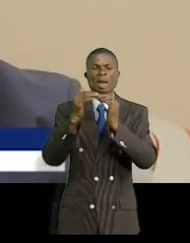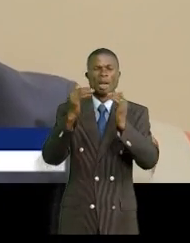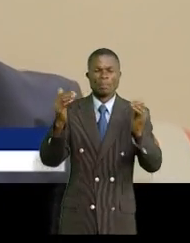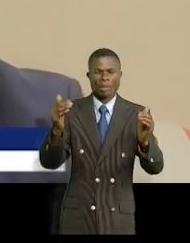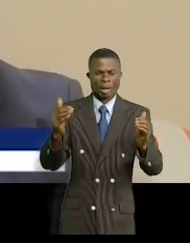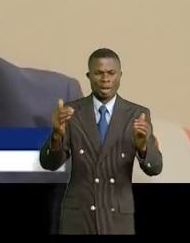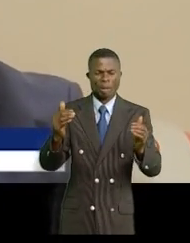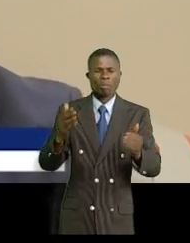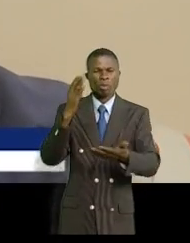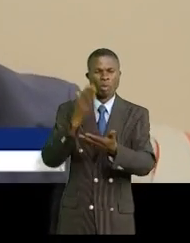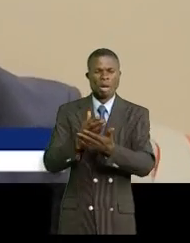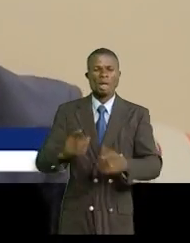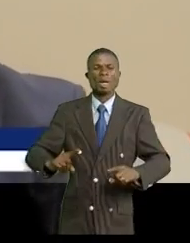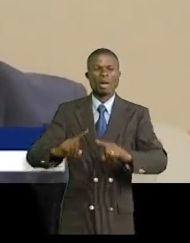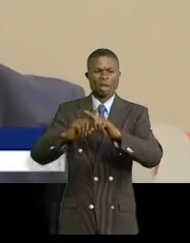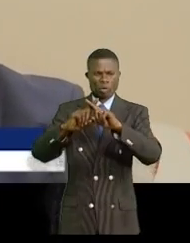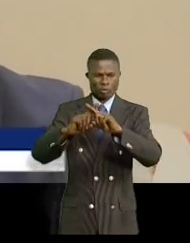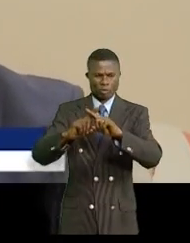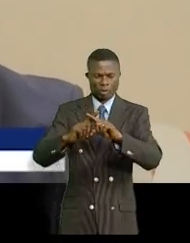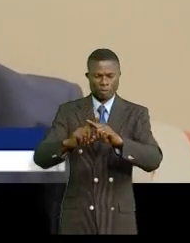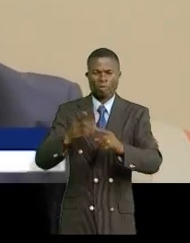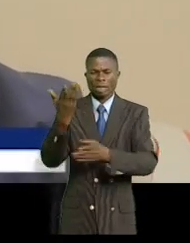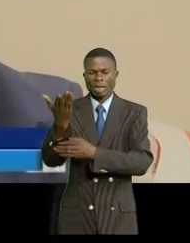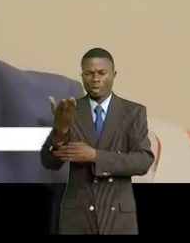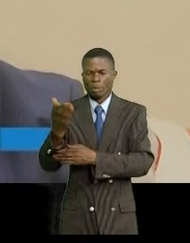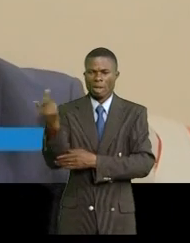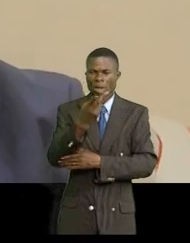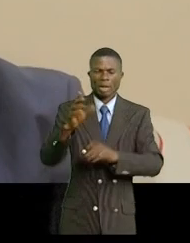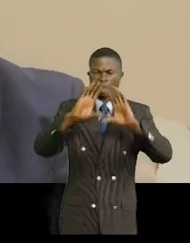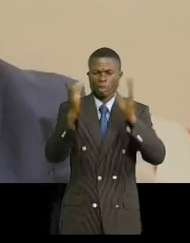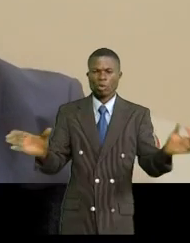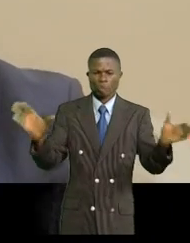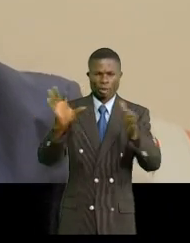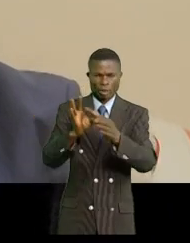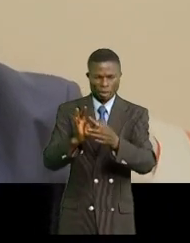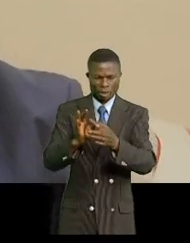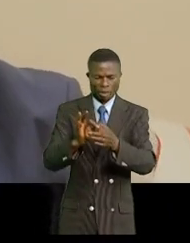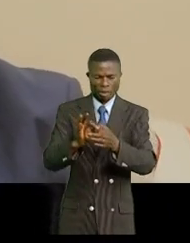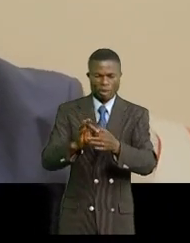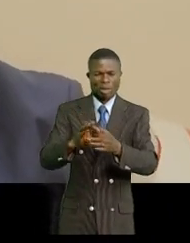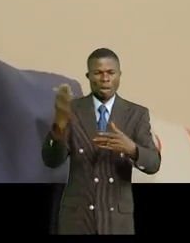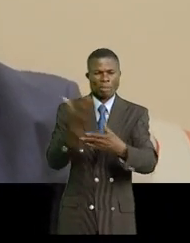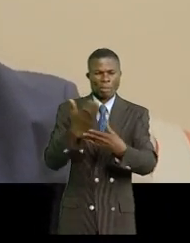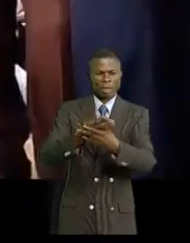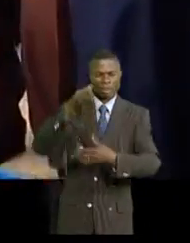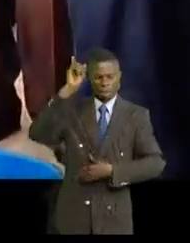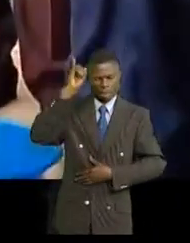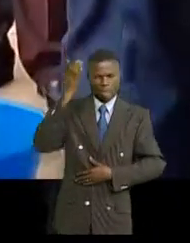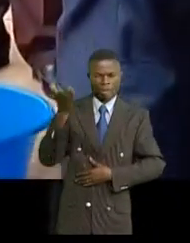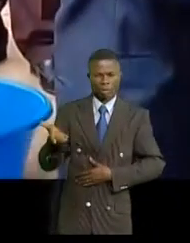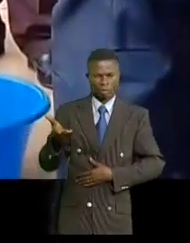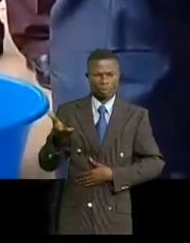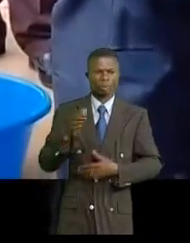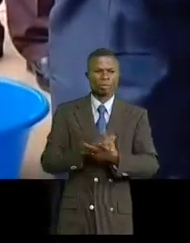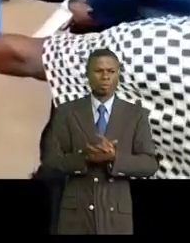voir d'enquêter essayer de réconcilier les frères qui s'étaient attaqués le lavage